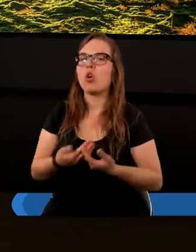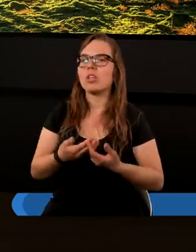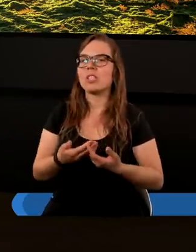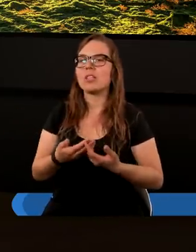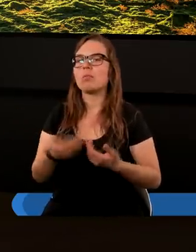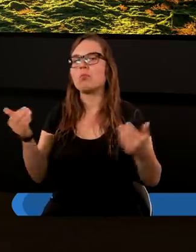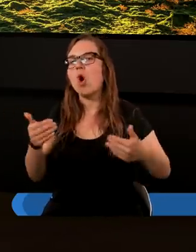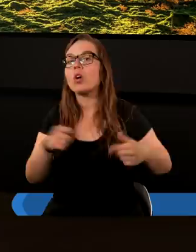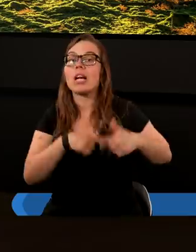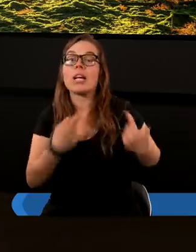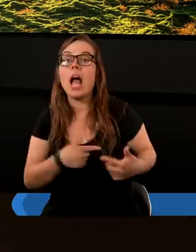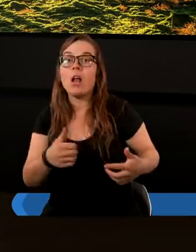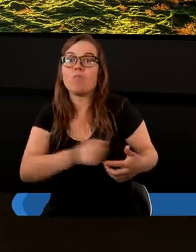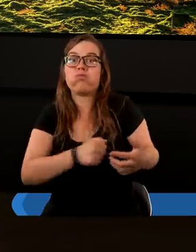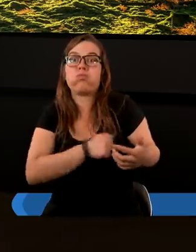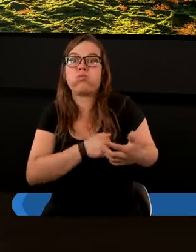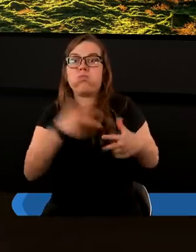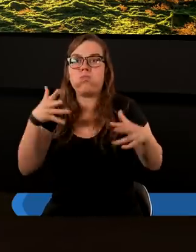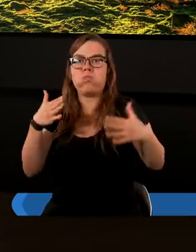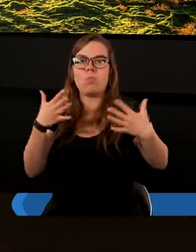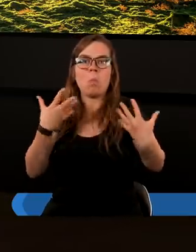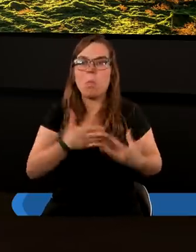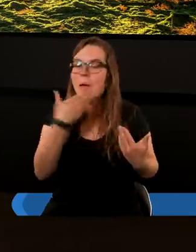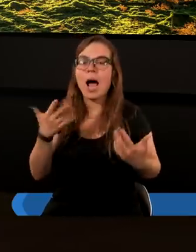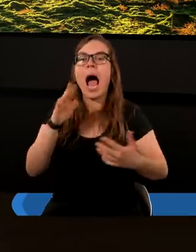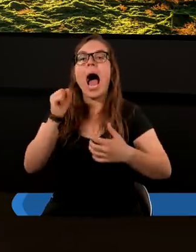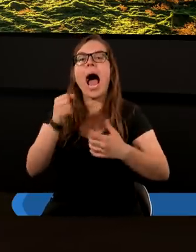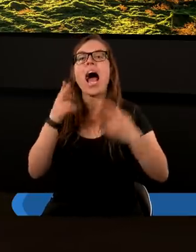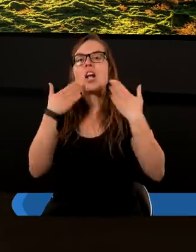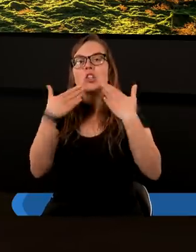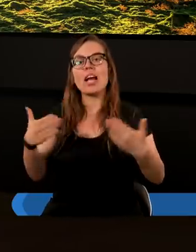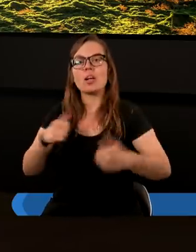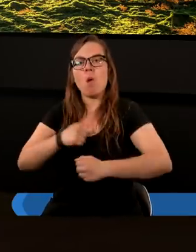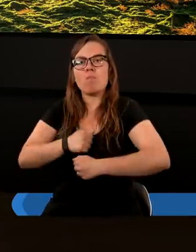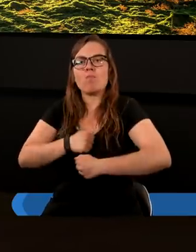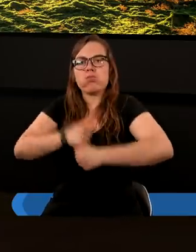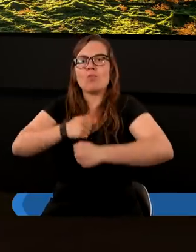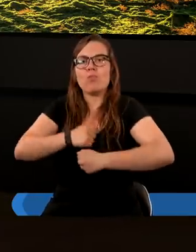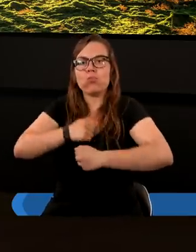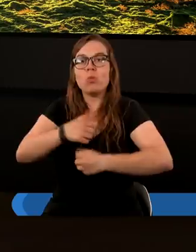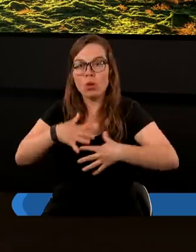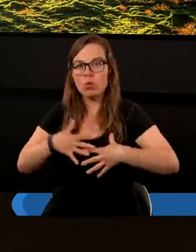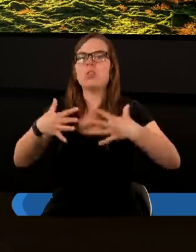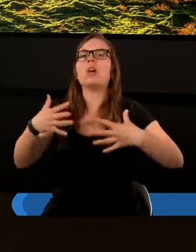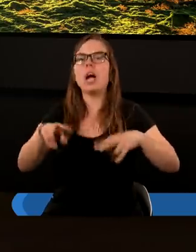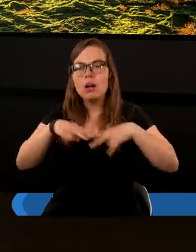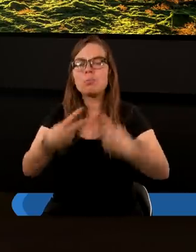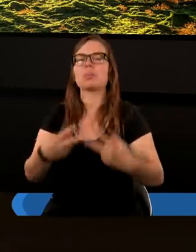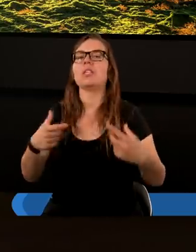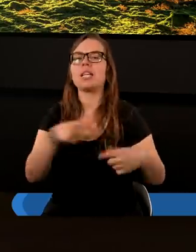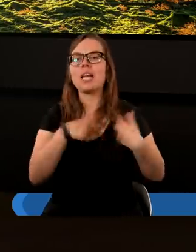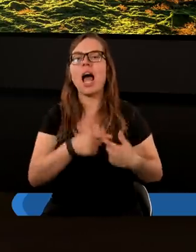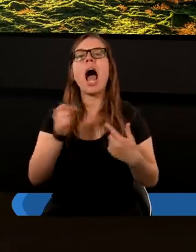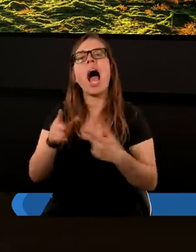może serce przestało bić i dzięki reanimacji zostało to wszystko przywrócone. Śmierć